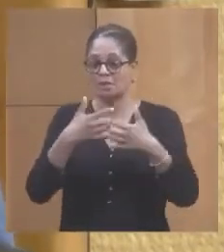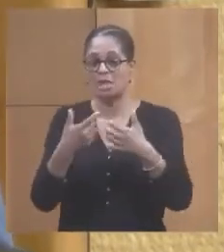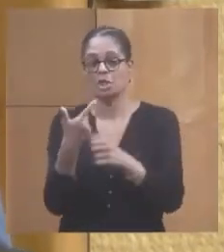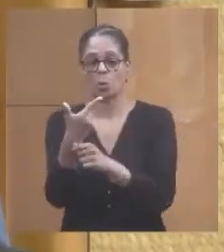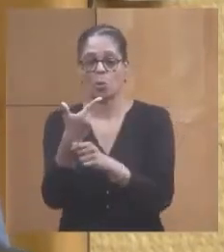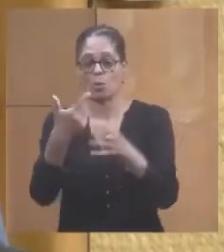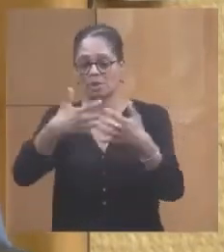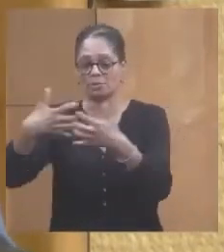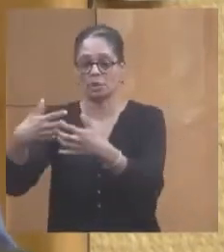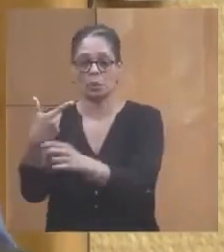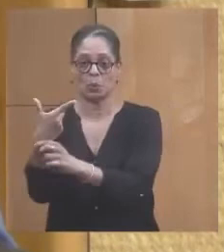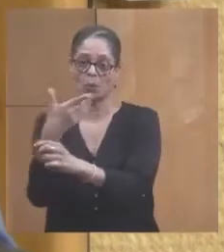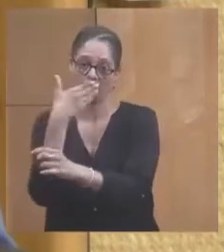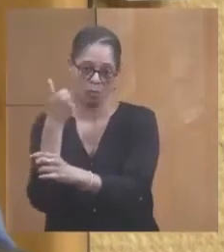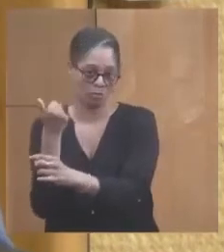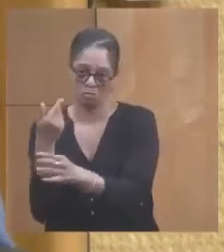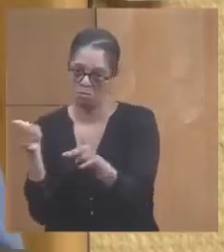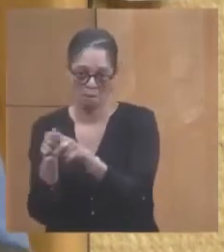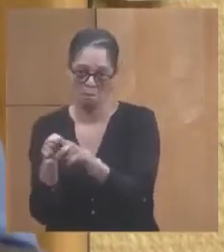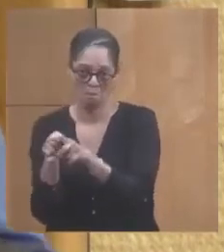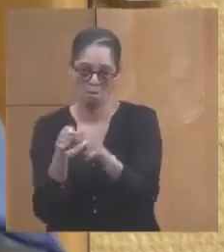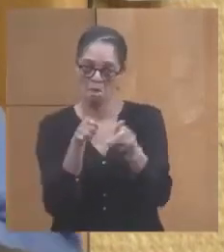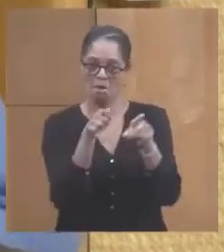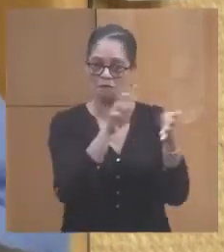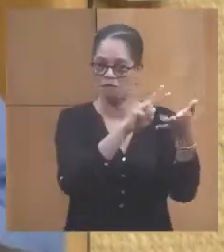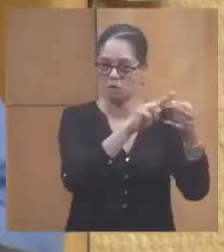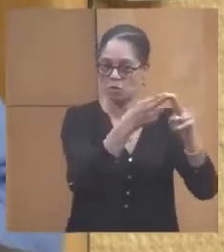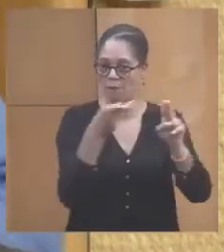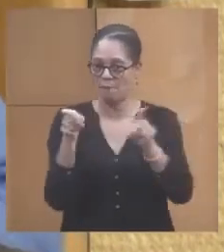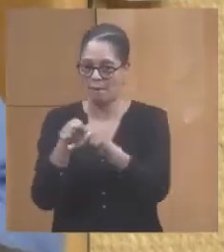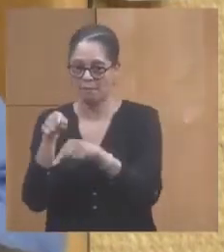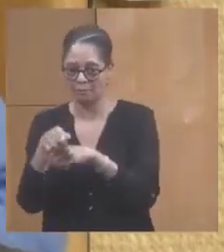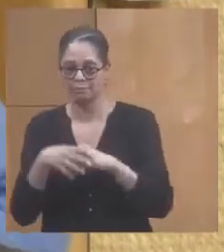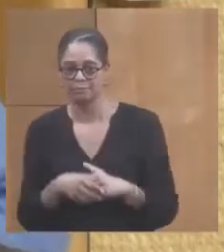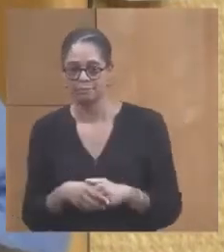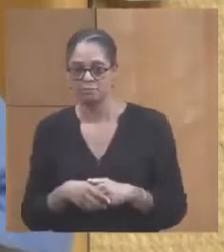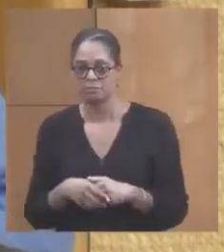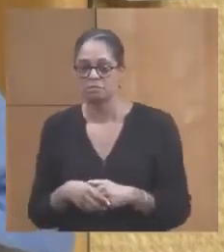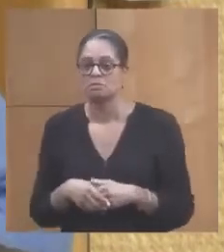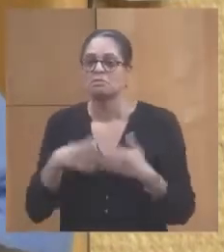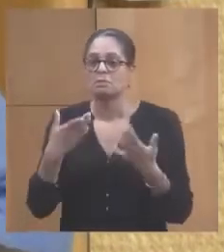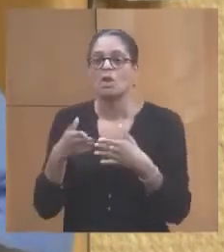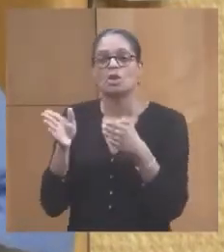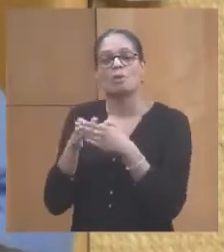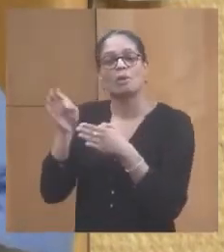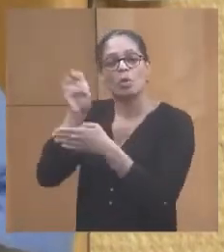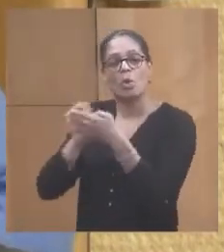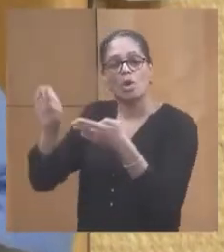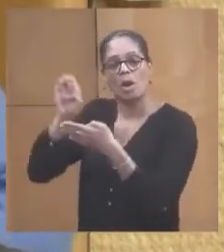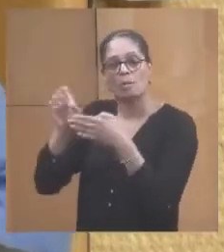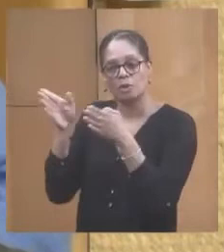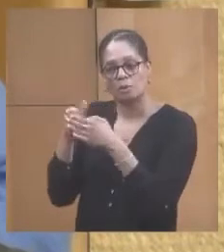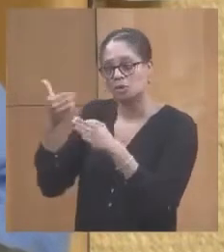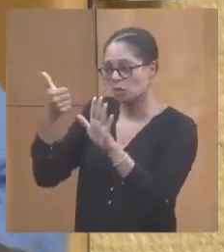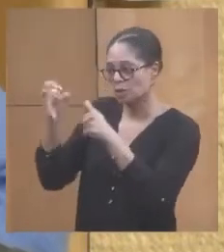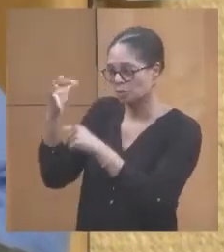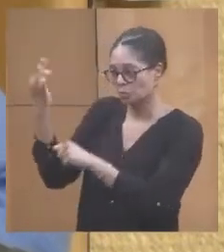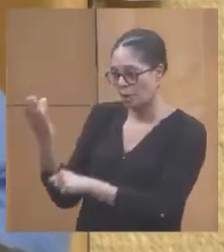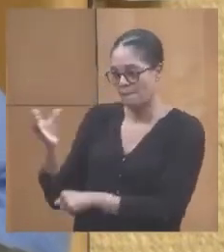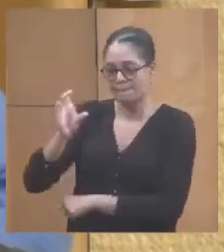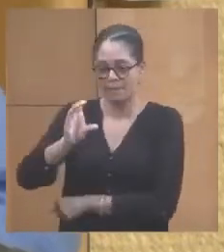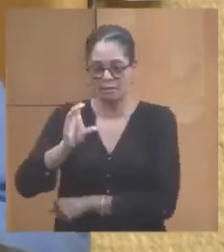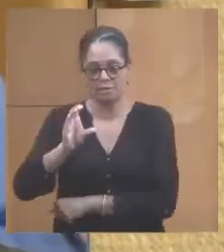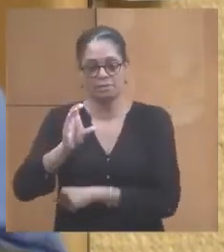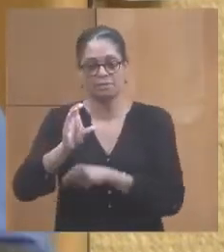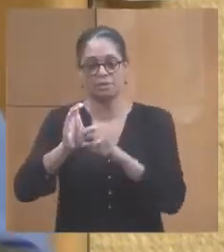mettons deux petites machines. Et la demande qui nous ferons auprès de l'Europe est à hauteur de 60%. Soit en